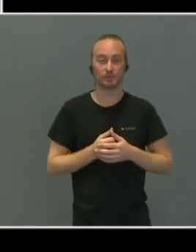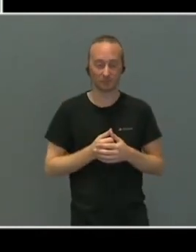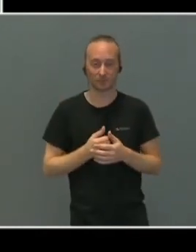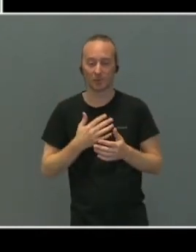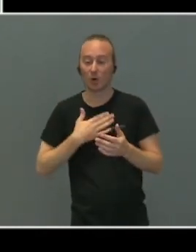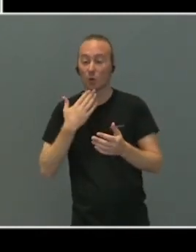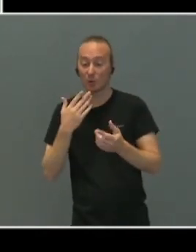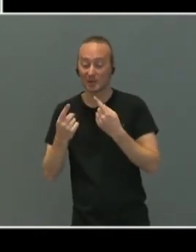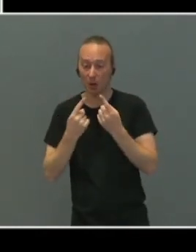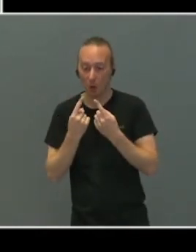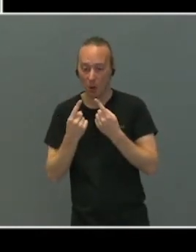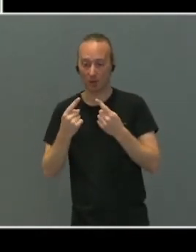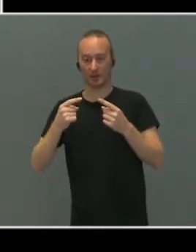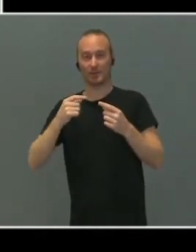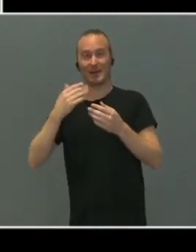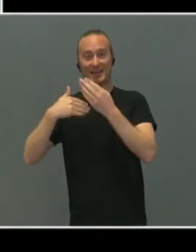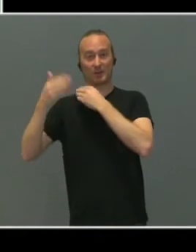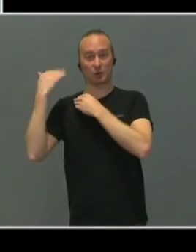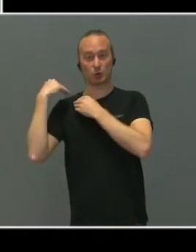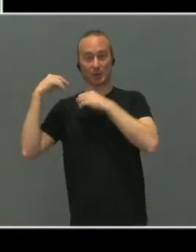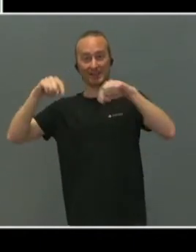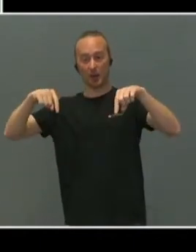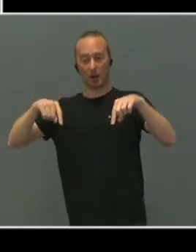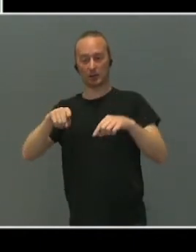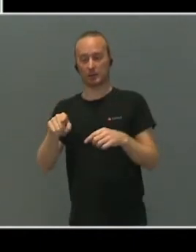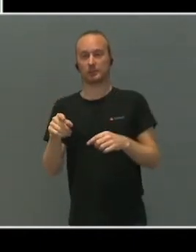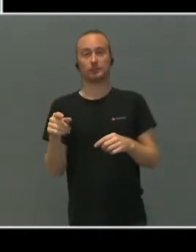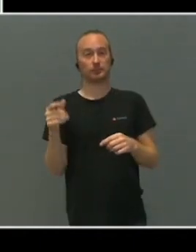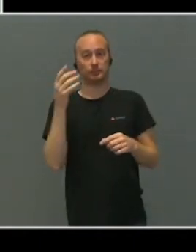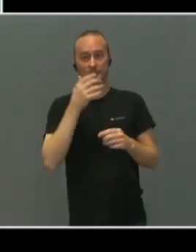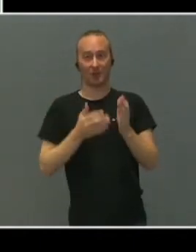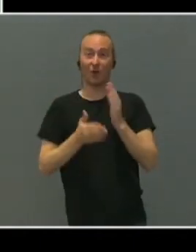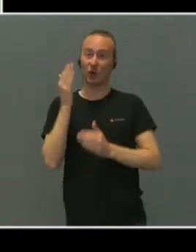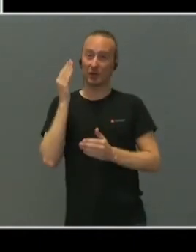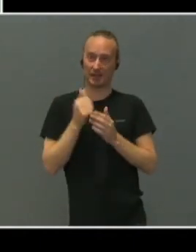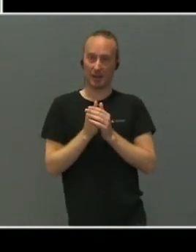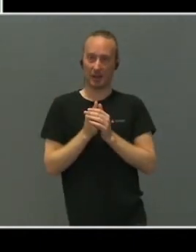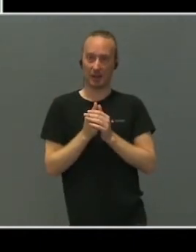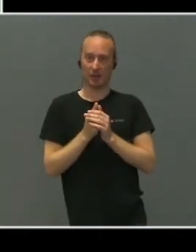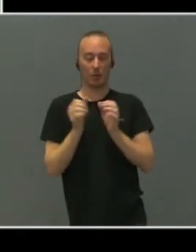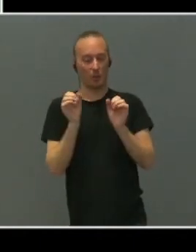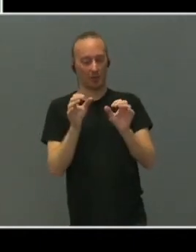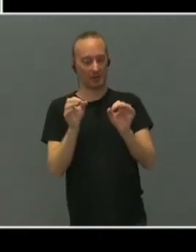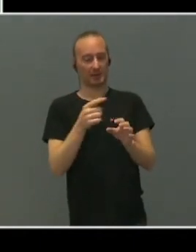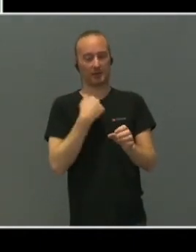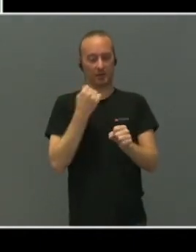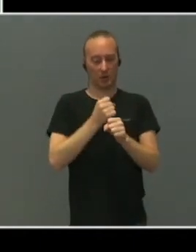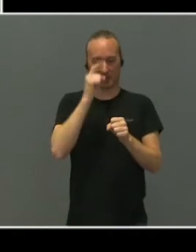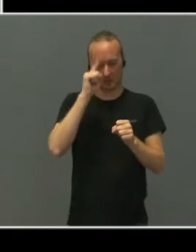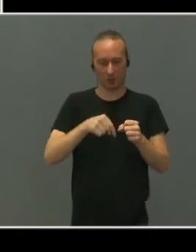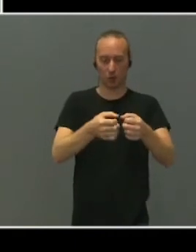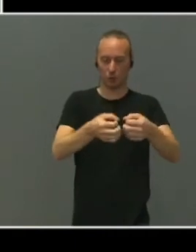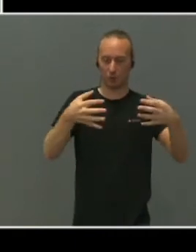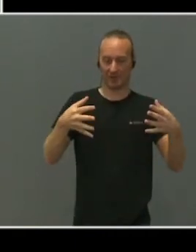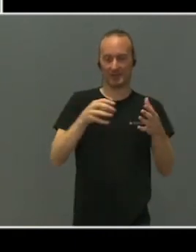generasjonen er hit avgjørende for at vi får utvikle staten sånn som